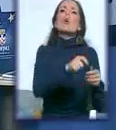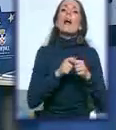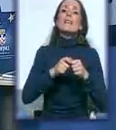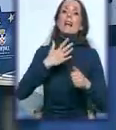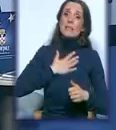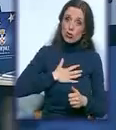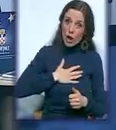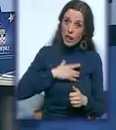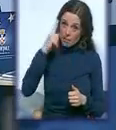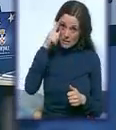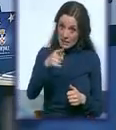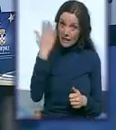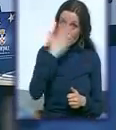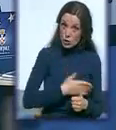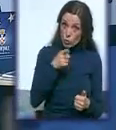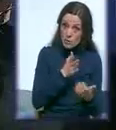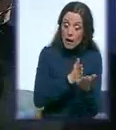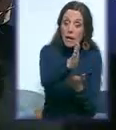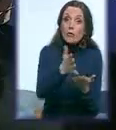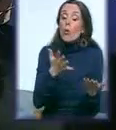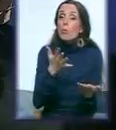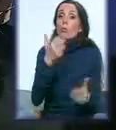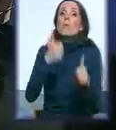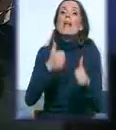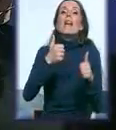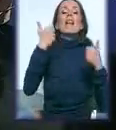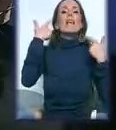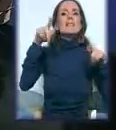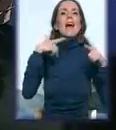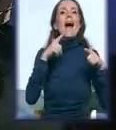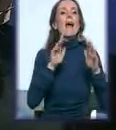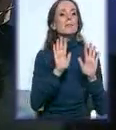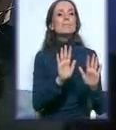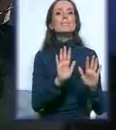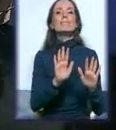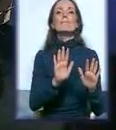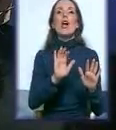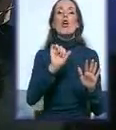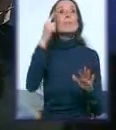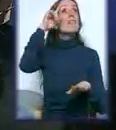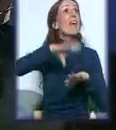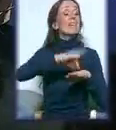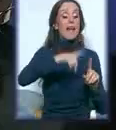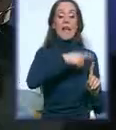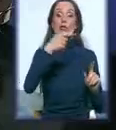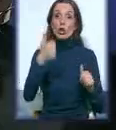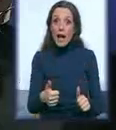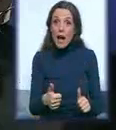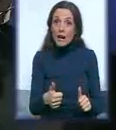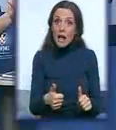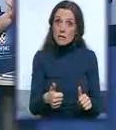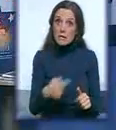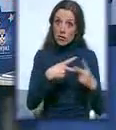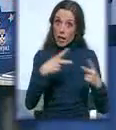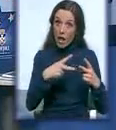mislite da ste na tom putu uspeli ili je sajam sam po sebi od prve ideje do danas sa temama otišao mnogo dalje?